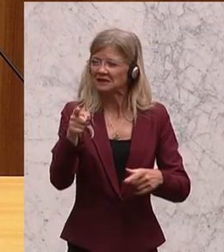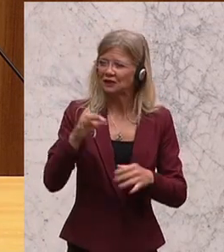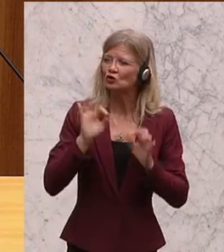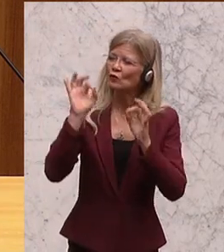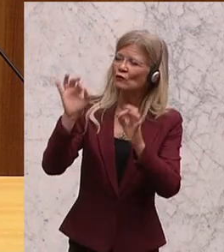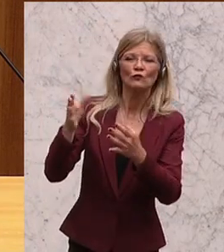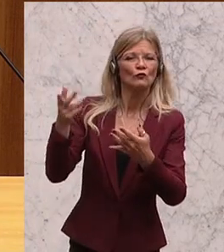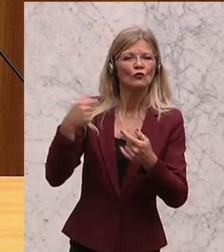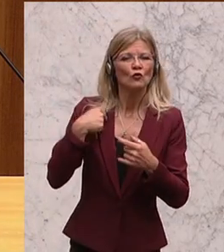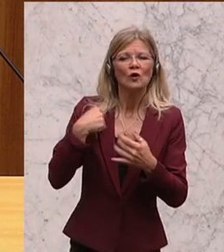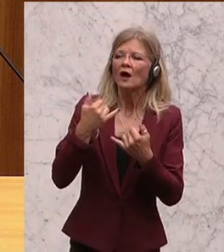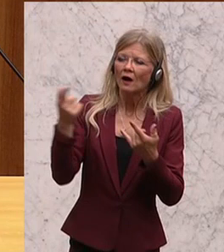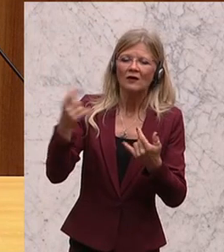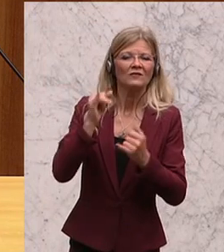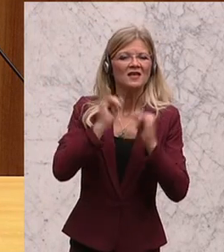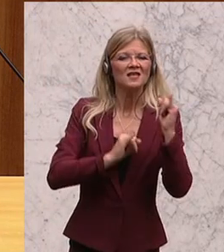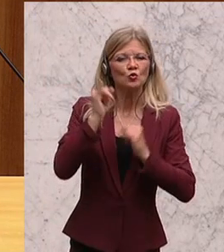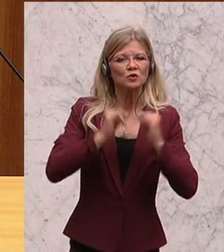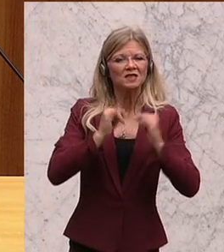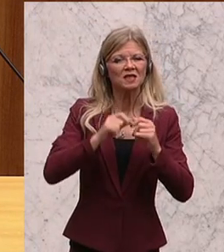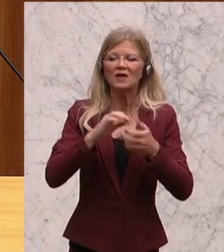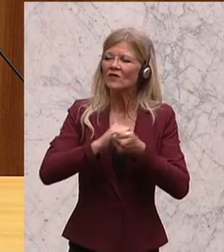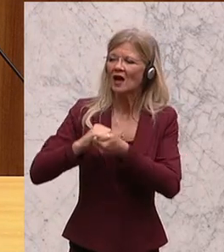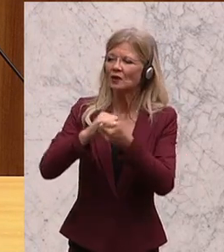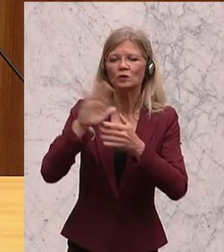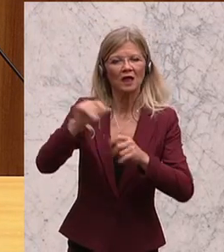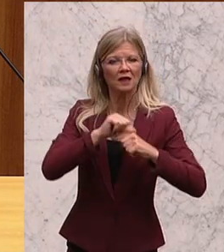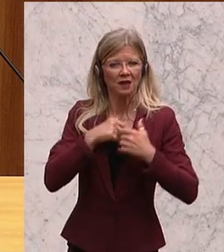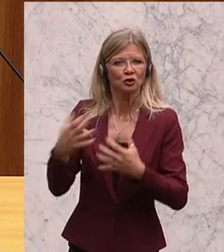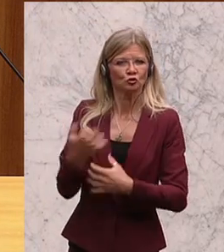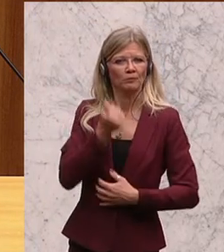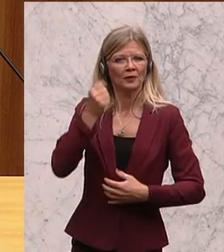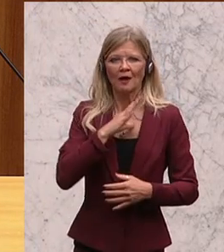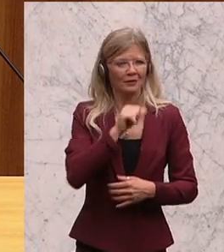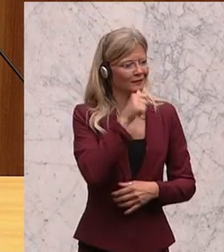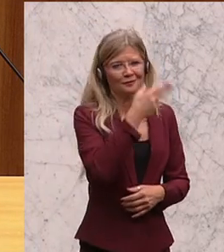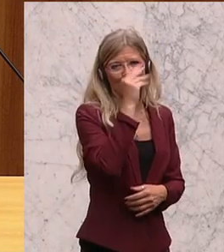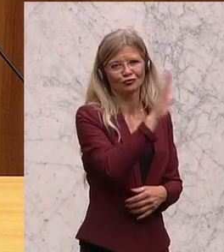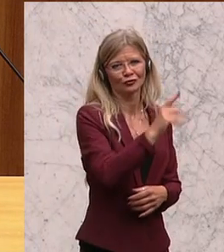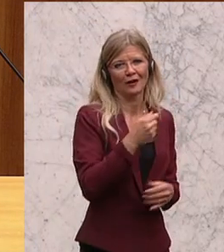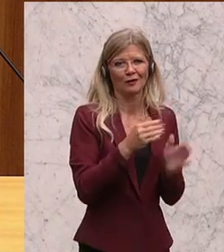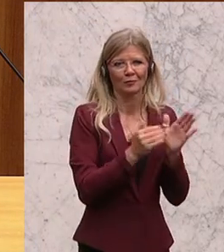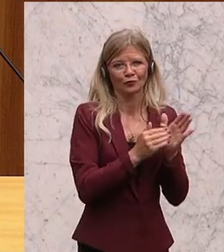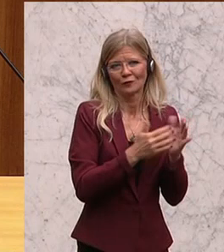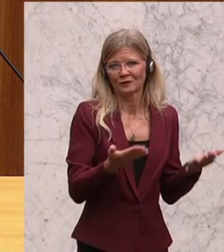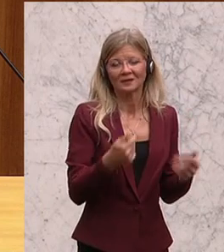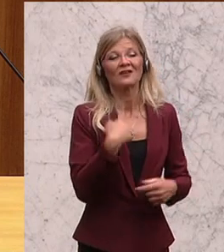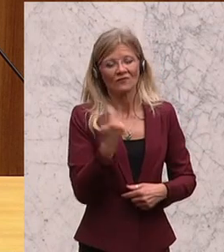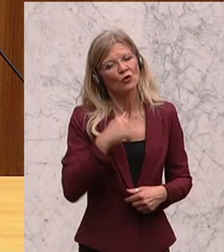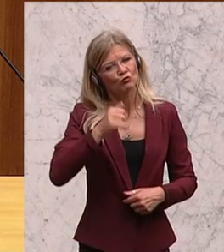nicht die Herzen der Menschen. Und es geht uns und muss uns um die Bedürfnisse der Menschen gehen. Und wenn es um